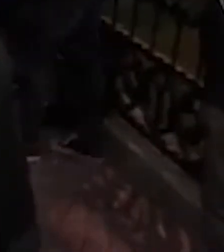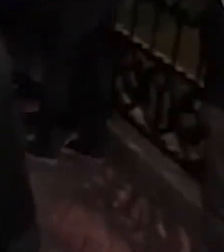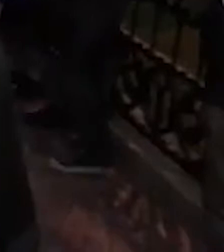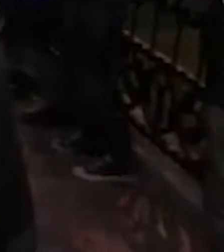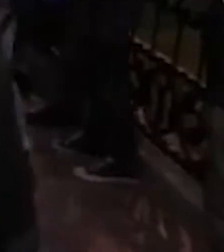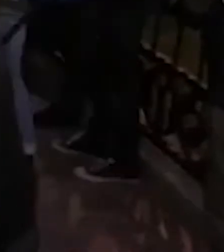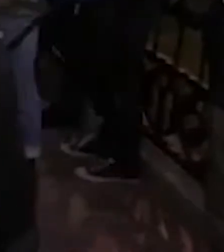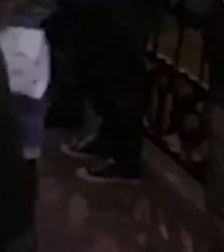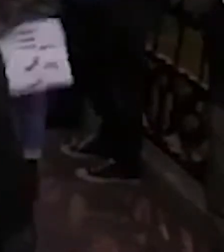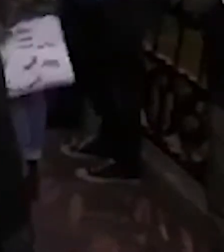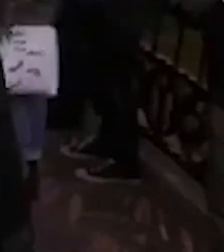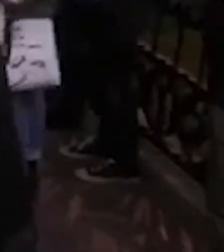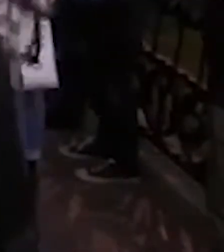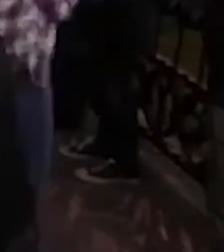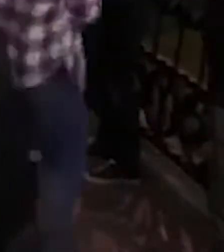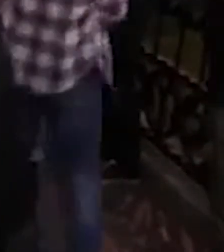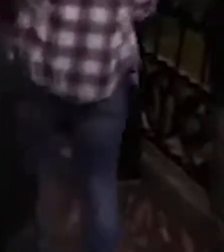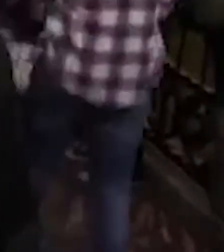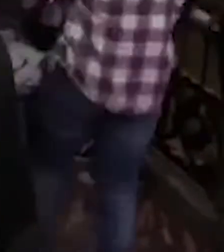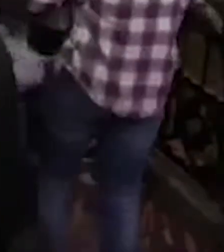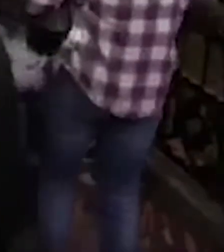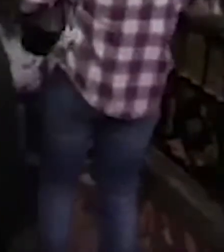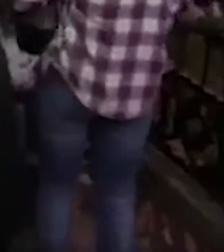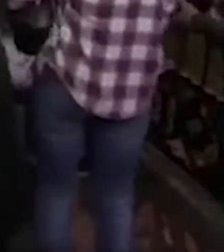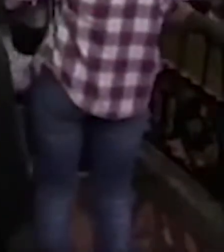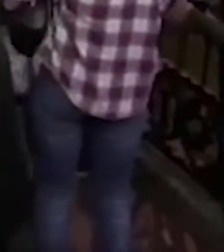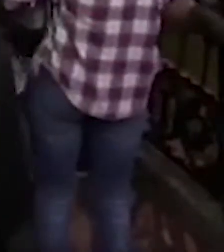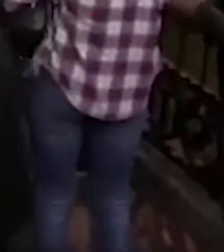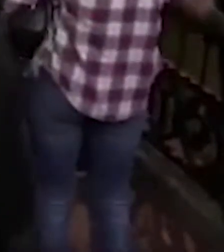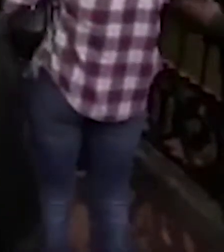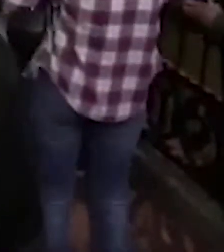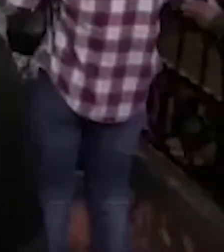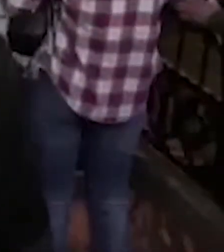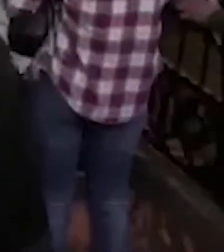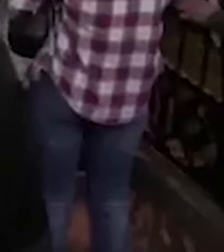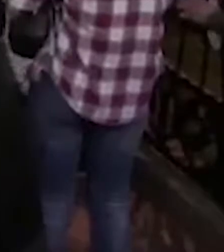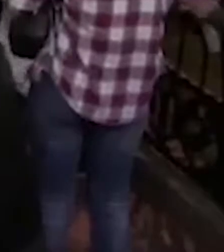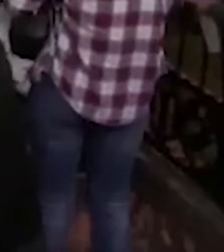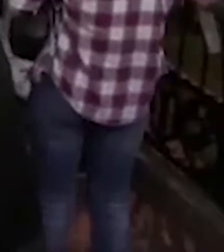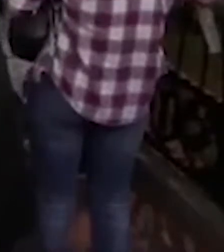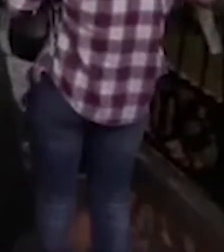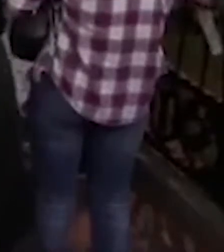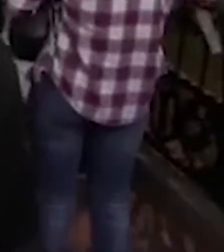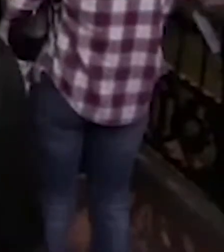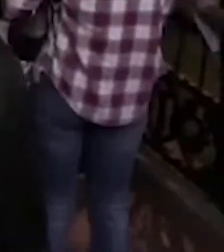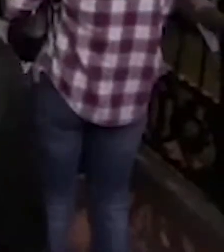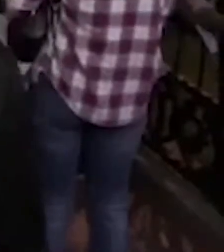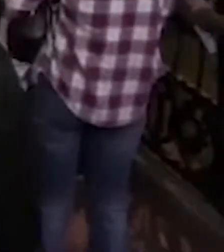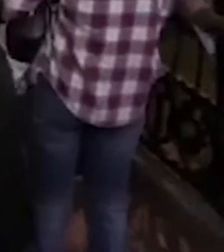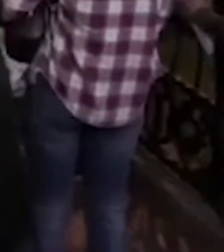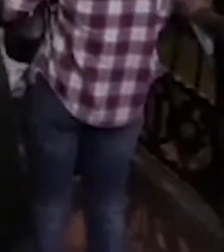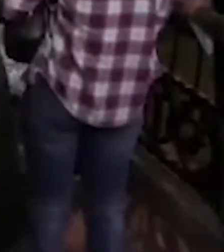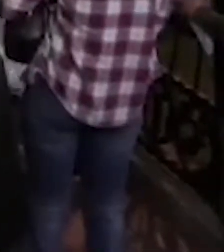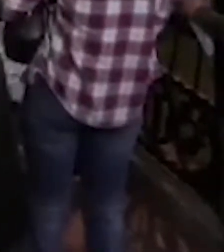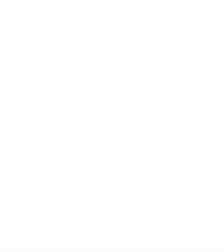деякі лідери світових держав, зокрема Макрон, Путін і всі інші. І мене обурює те, що в них на поводу йде наше нинішнє